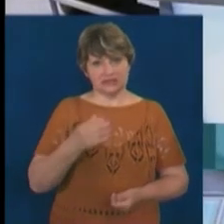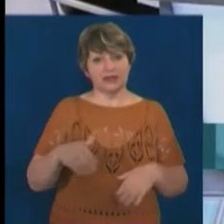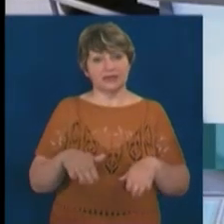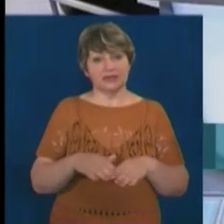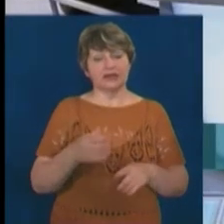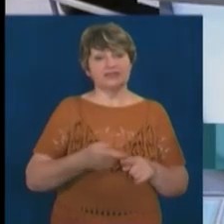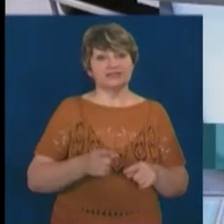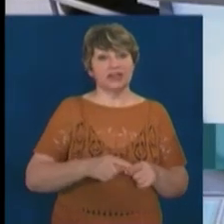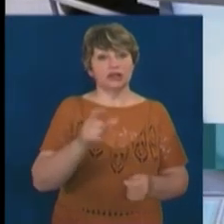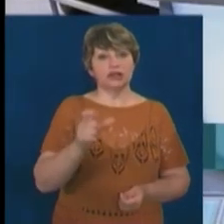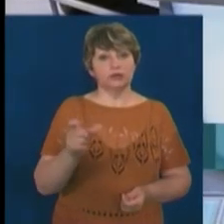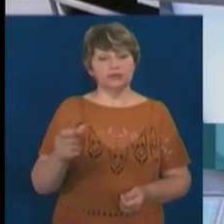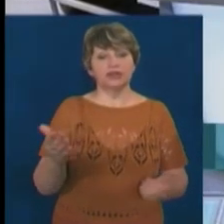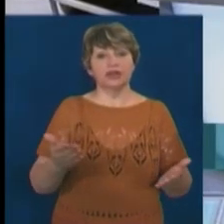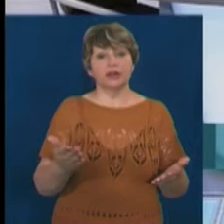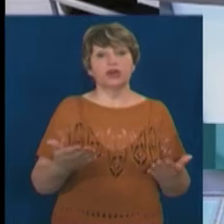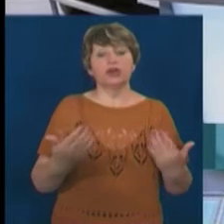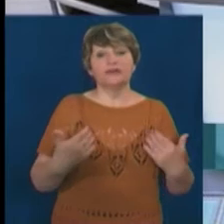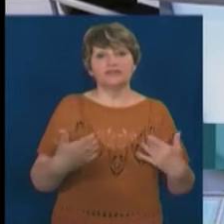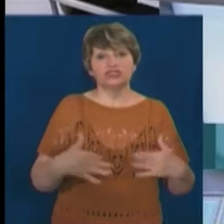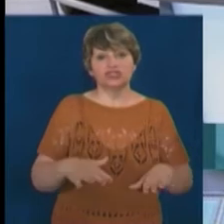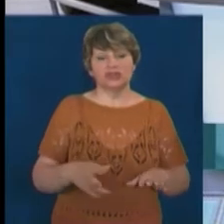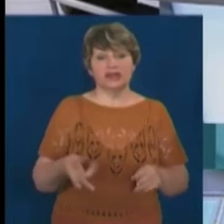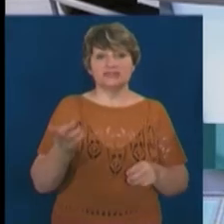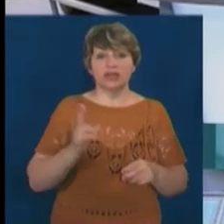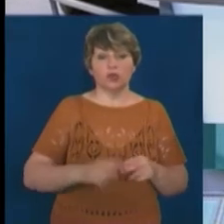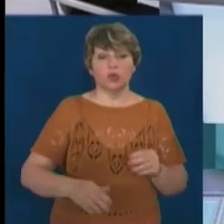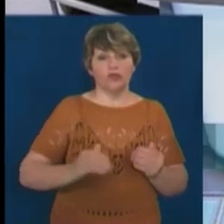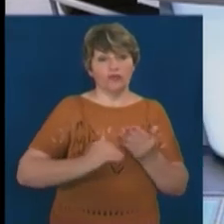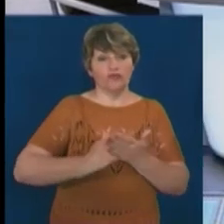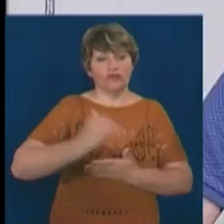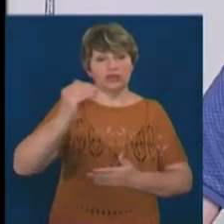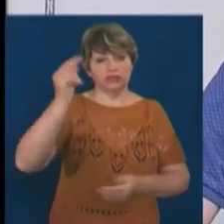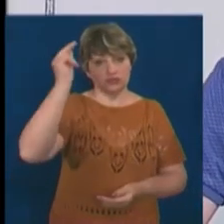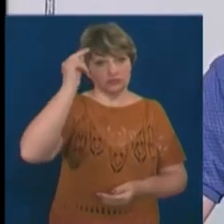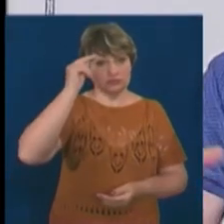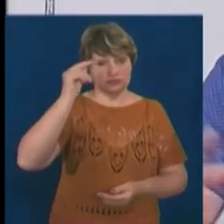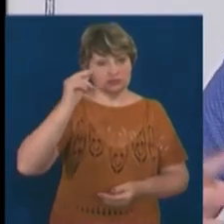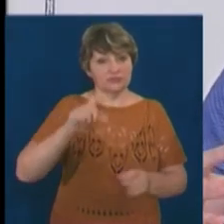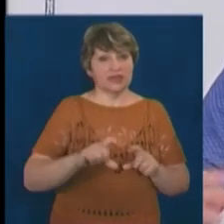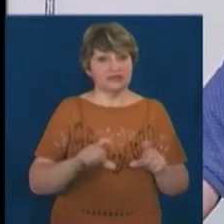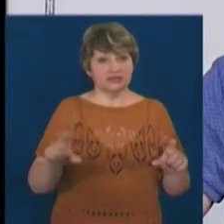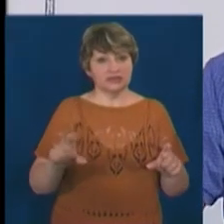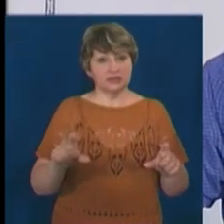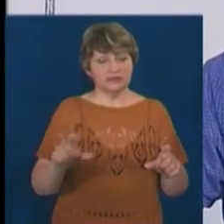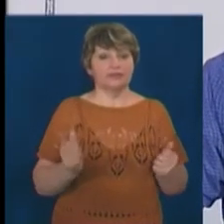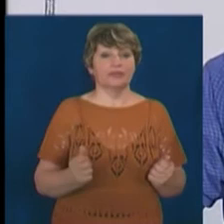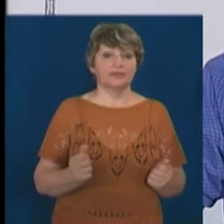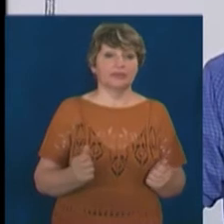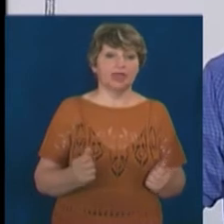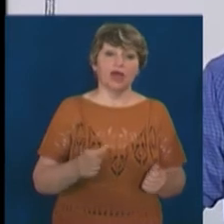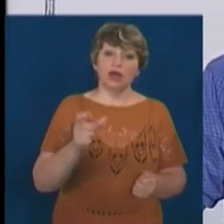люди, які вже закінчили вищий навчальний заклад. Це люди в переважній більшості. Я говорю про ядро.